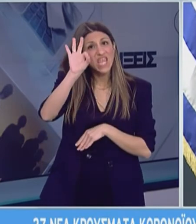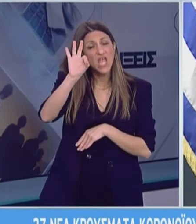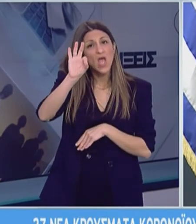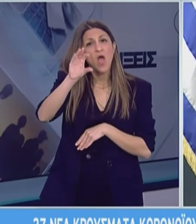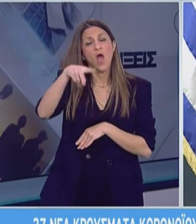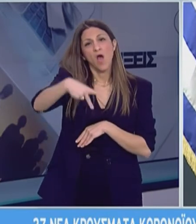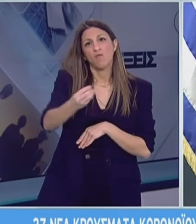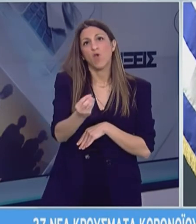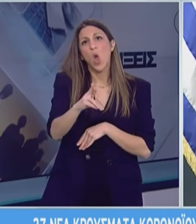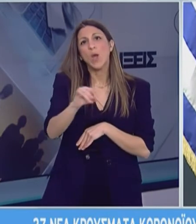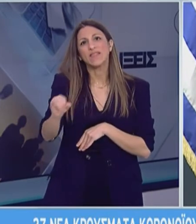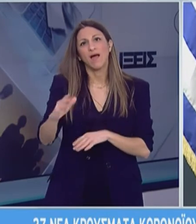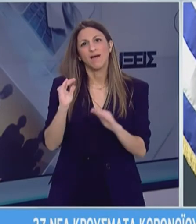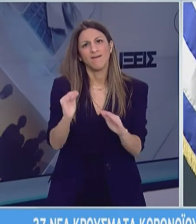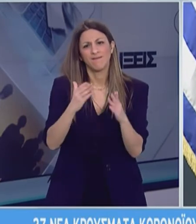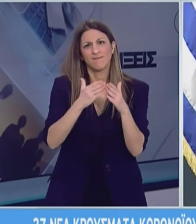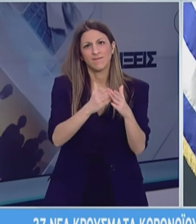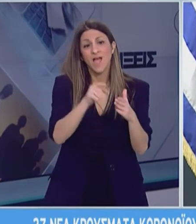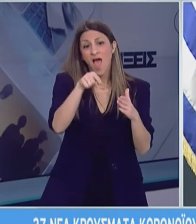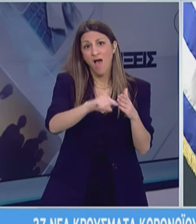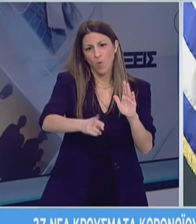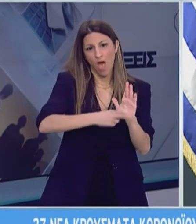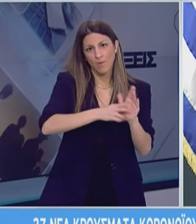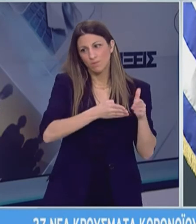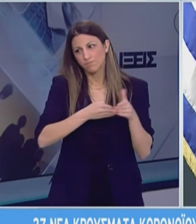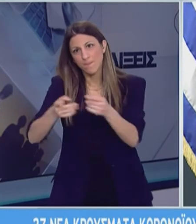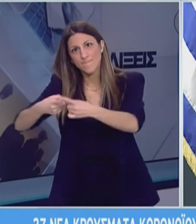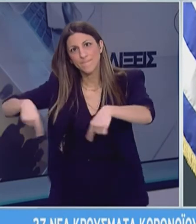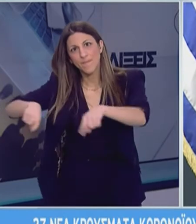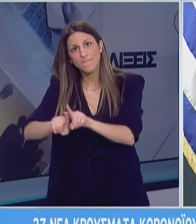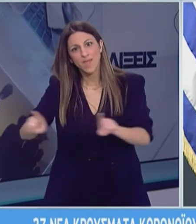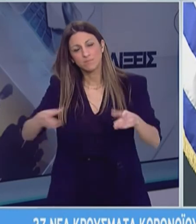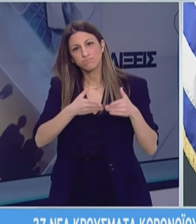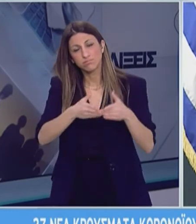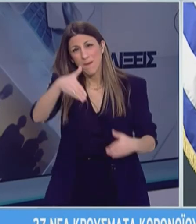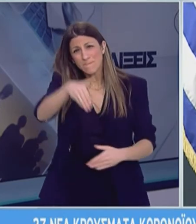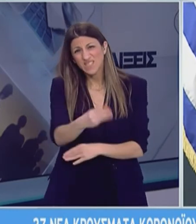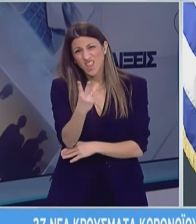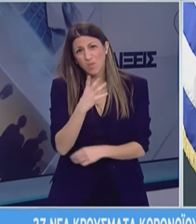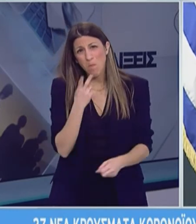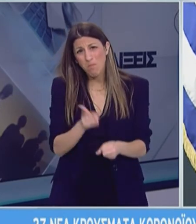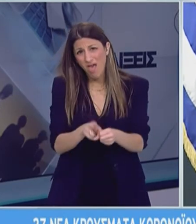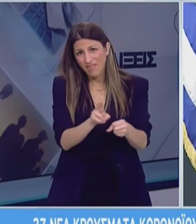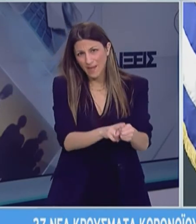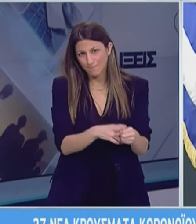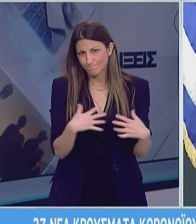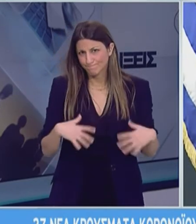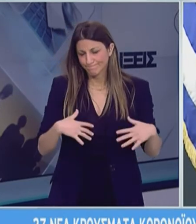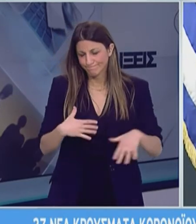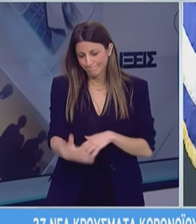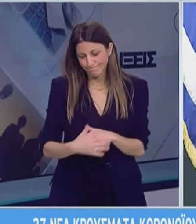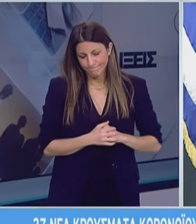θέματα και δεν το αφήνουν να ειλημενιστεί και έχει και μάλιστα και τρεις νεκρούς. Τα πλοία αυτά είναι